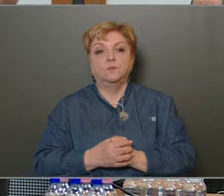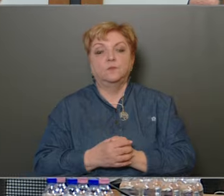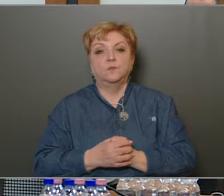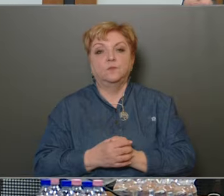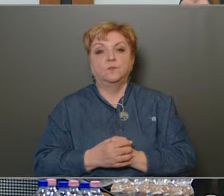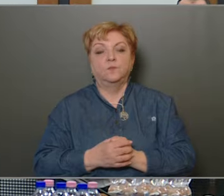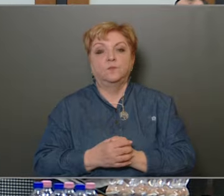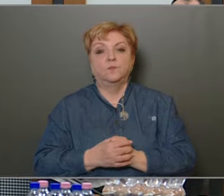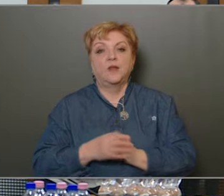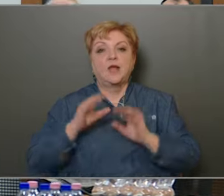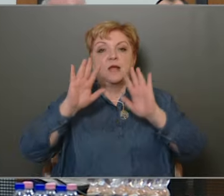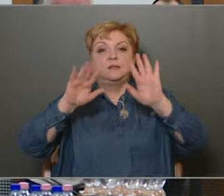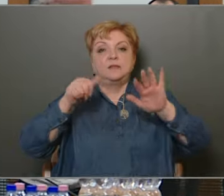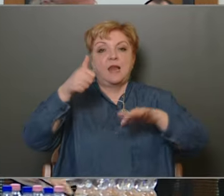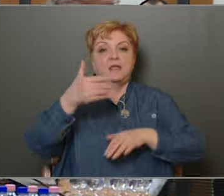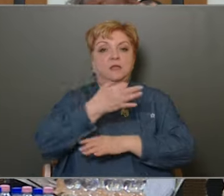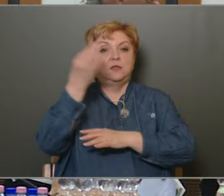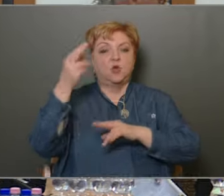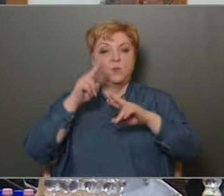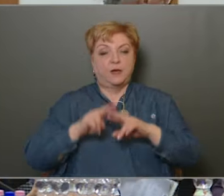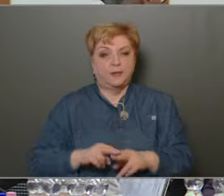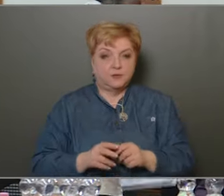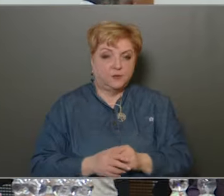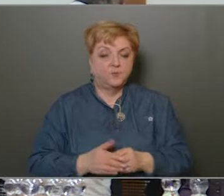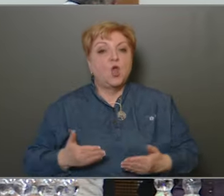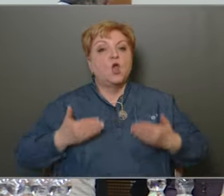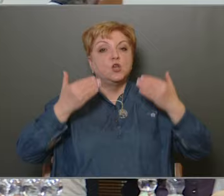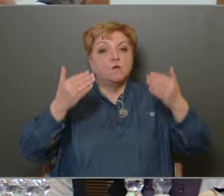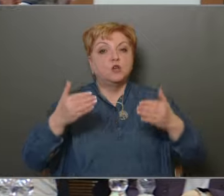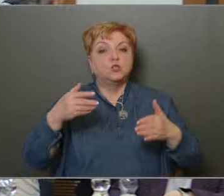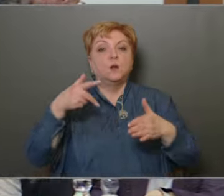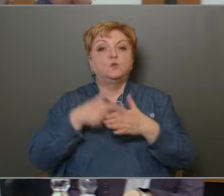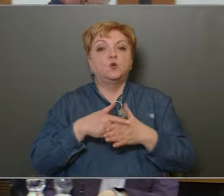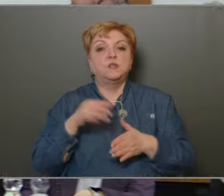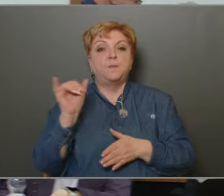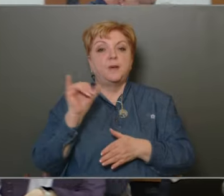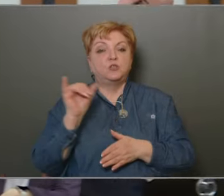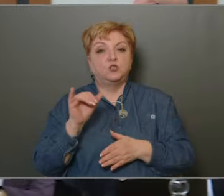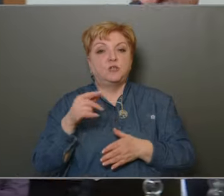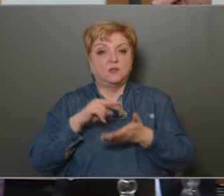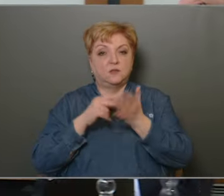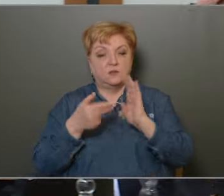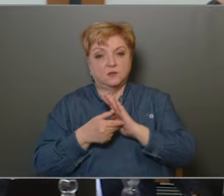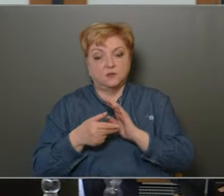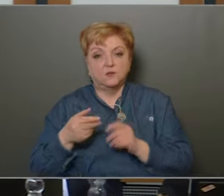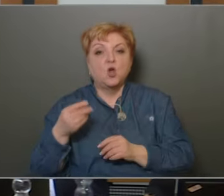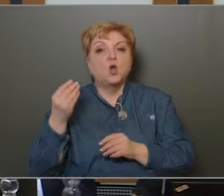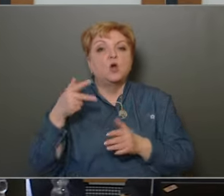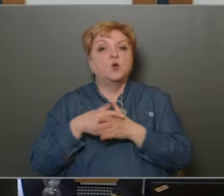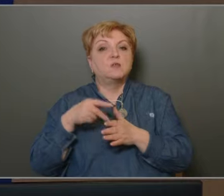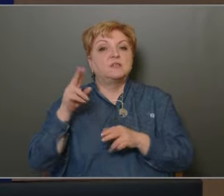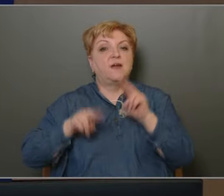A tárgyaljuk 11. napirendünket, javaslat középesti tankerületi központ, 13. kerület